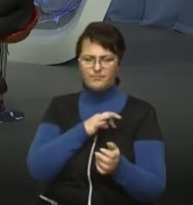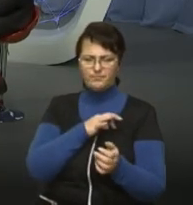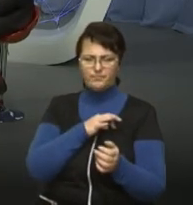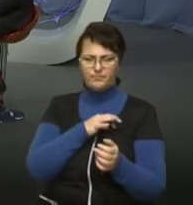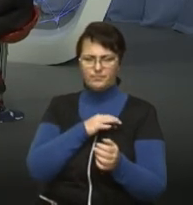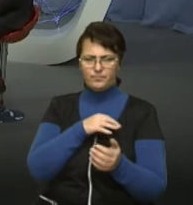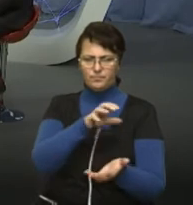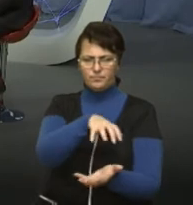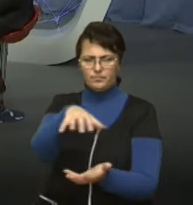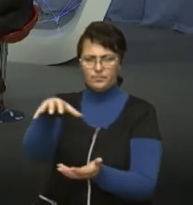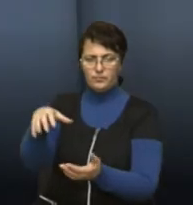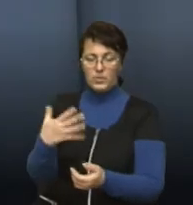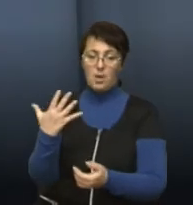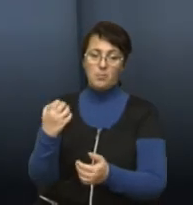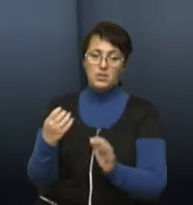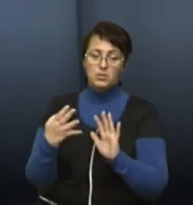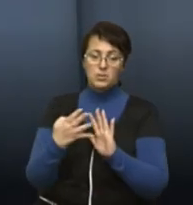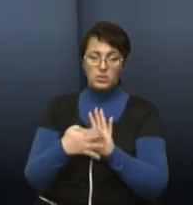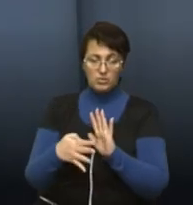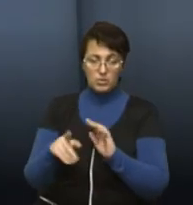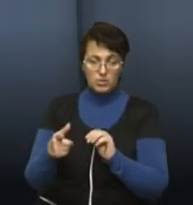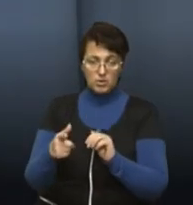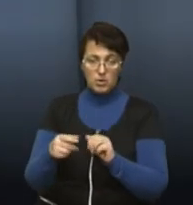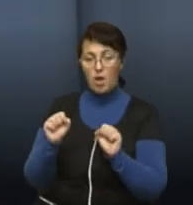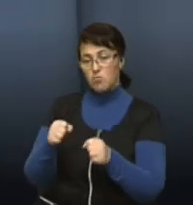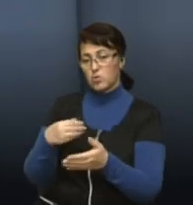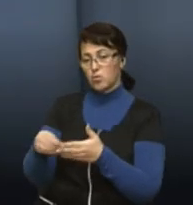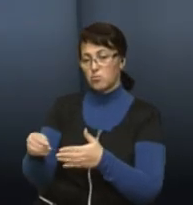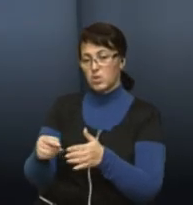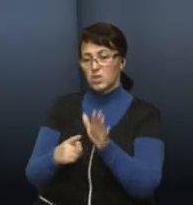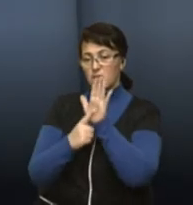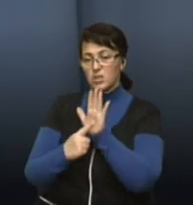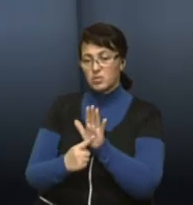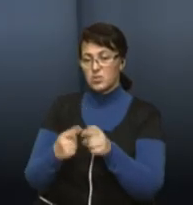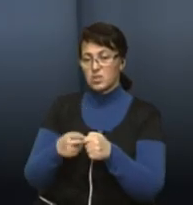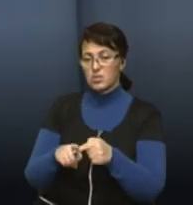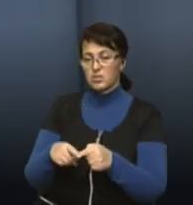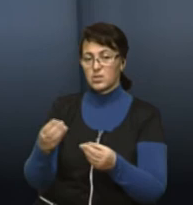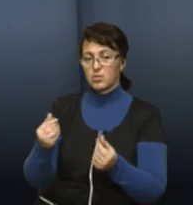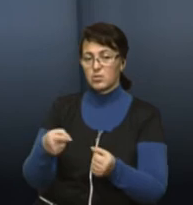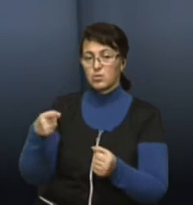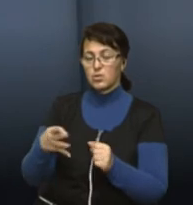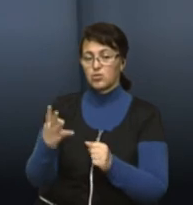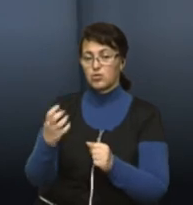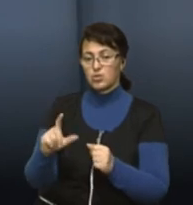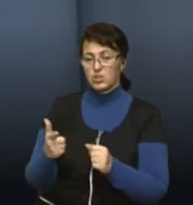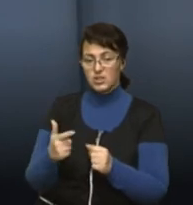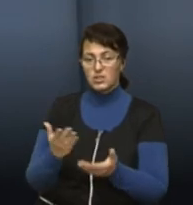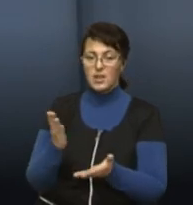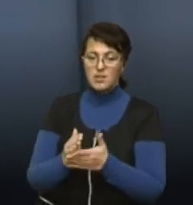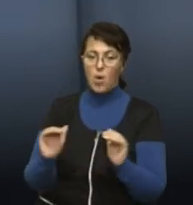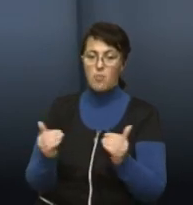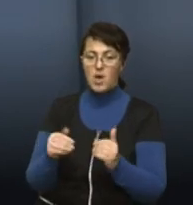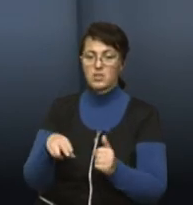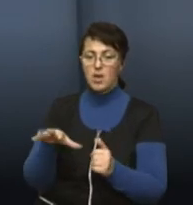коштує 590 гривень, але можна купити на півроку, і це коштує 1400 гривень. І єдине, є обмеження